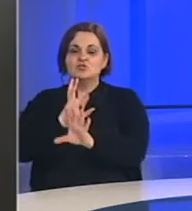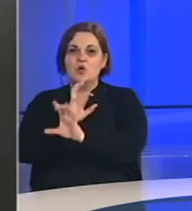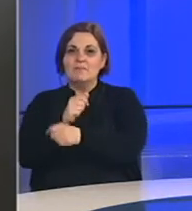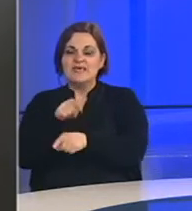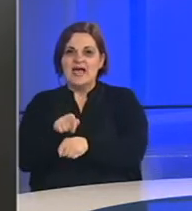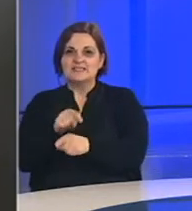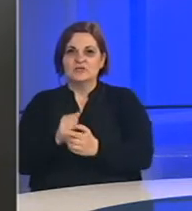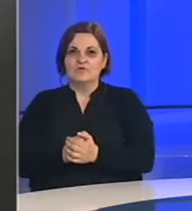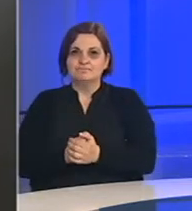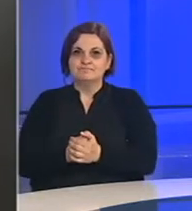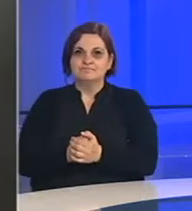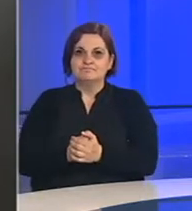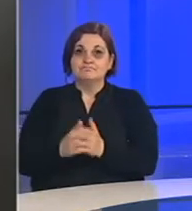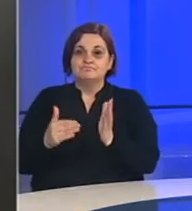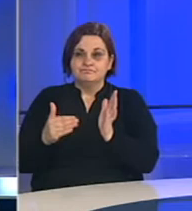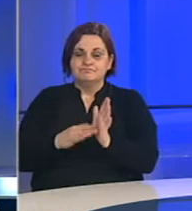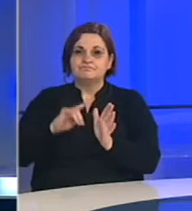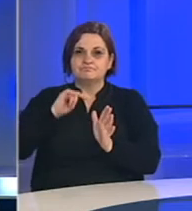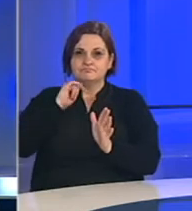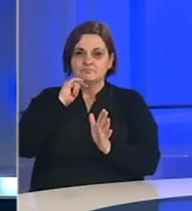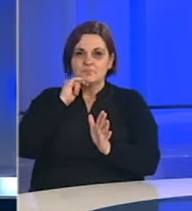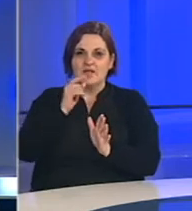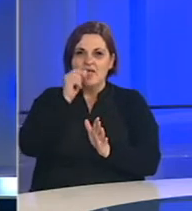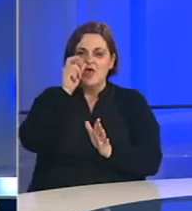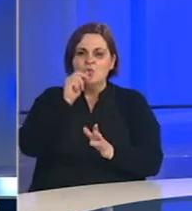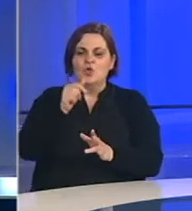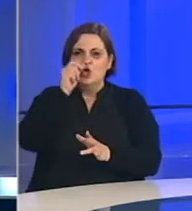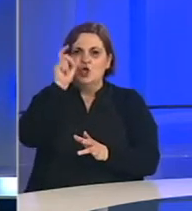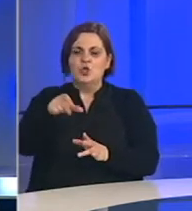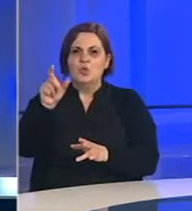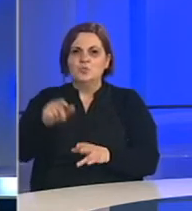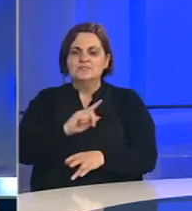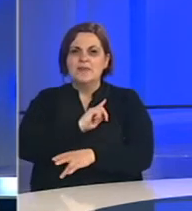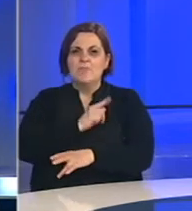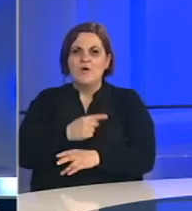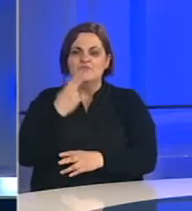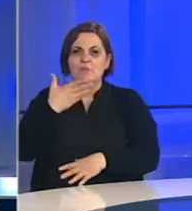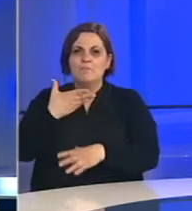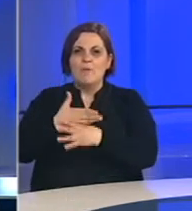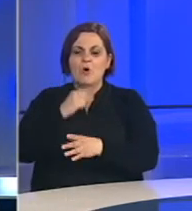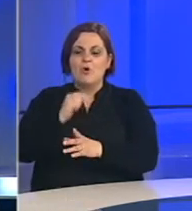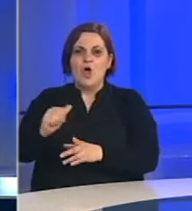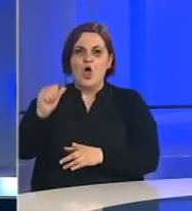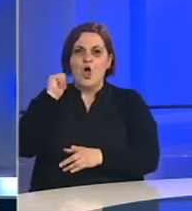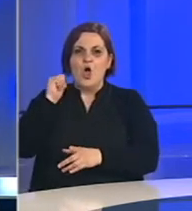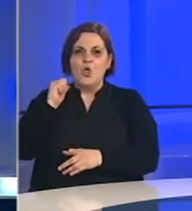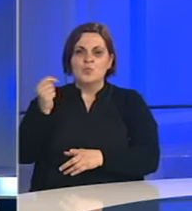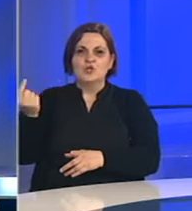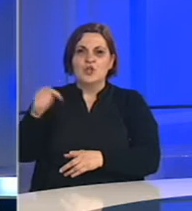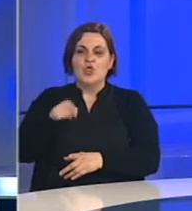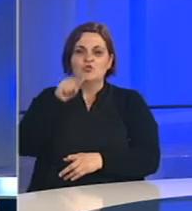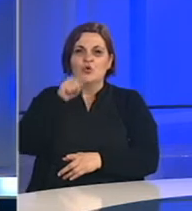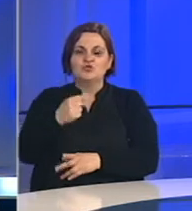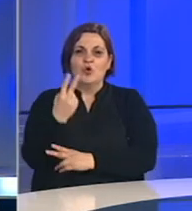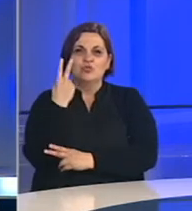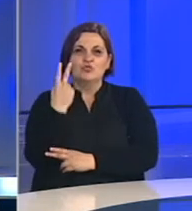Hercegovinom. Treba svakako spomenuti i ljudske kapacitete u vidu pomoći koja je jučer dopremljena. To su